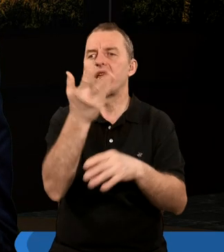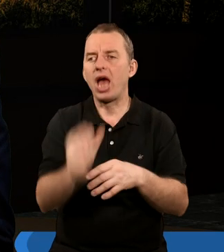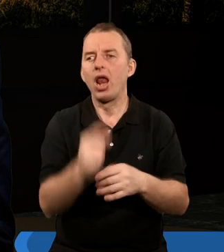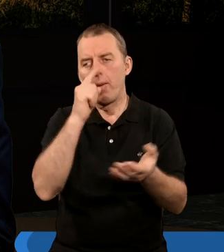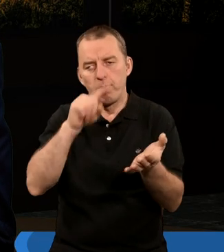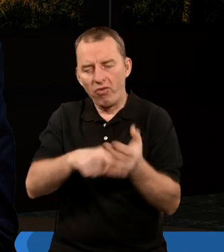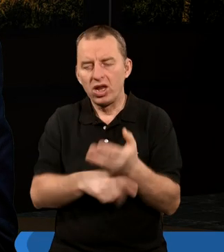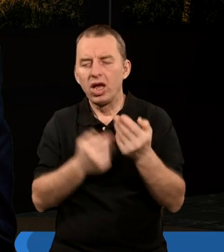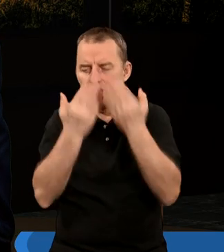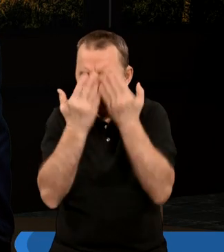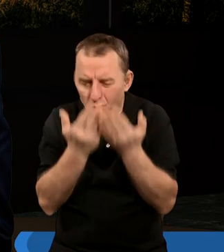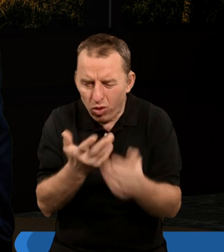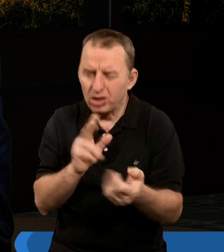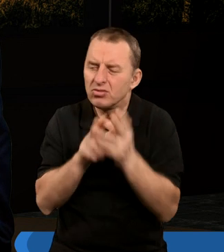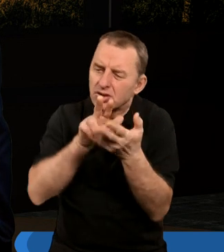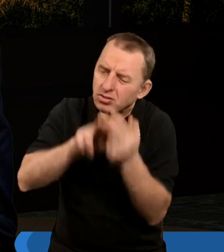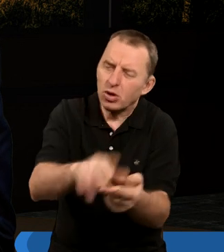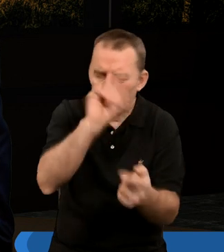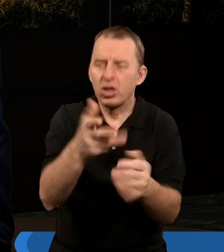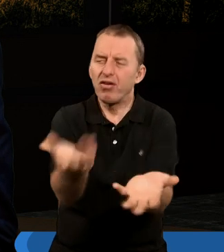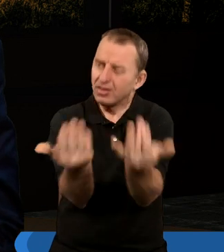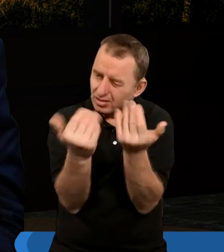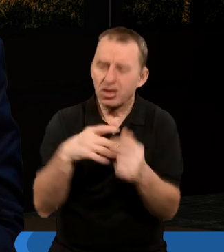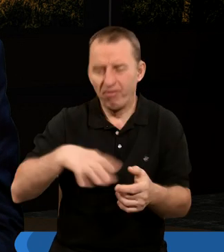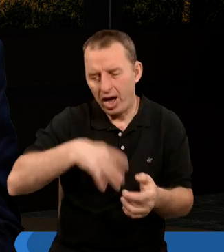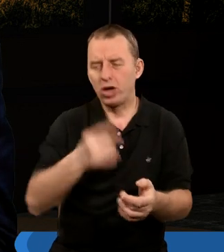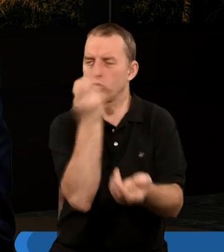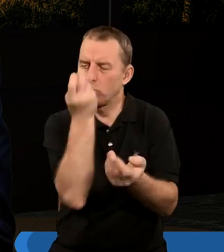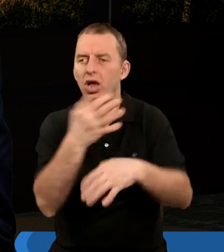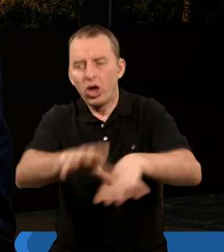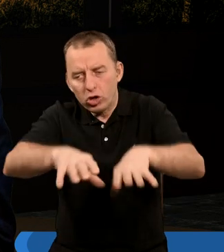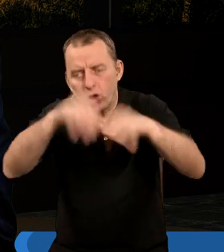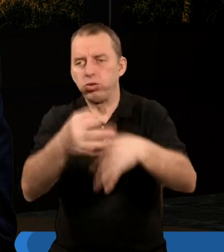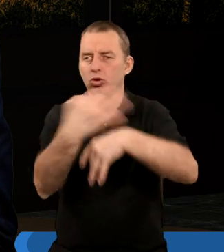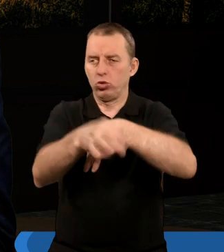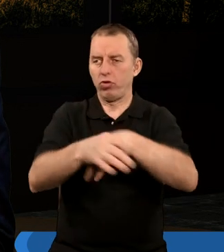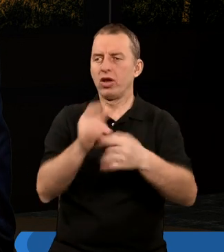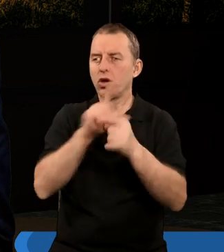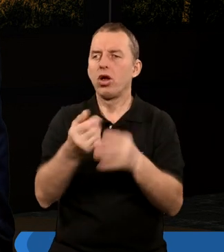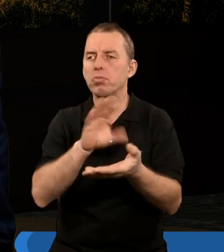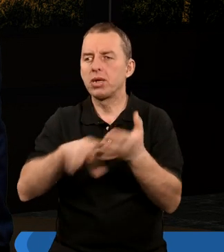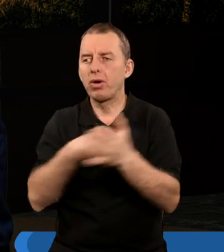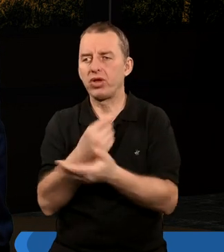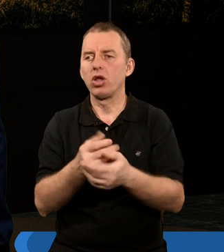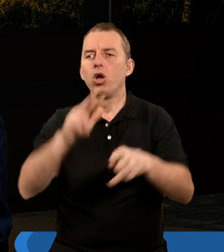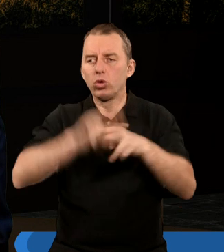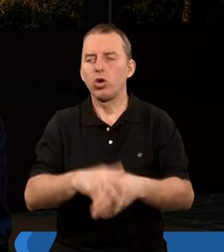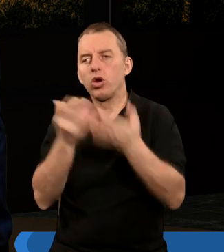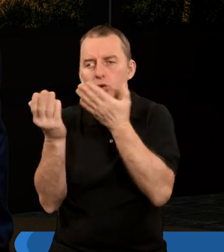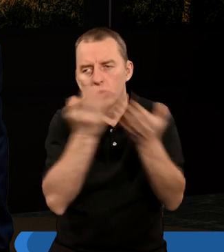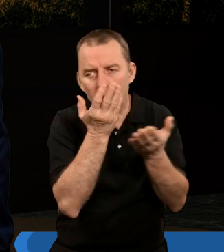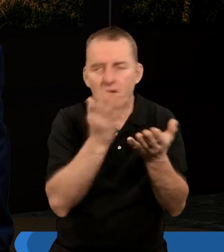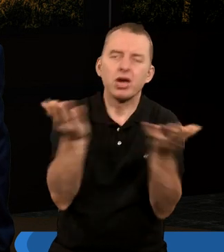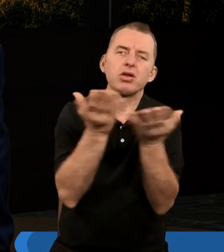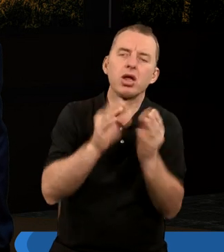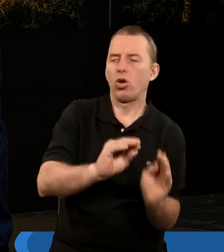powinna skłonić tych, którzy jej nie czytają, nigdy nie czytali do tego, żeby rozpocząć czytać. A tych, którzy czytali,